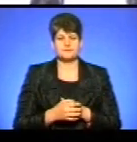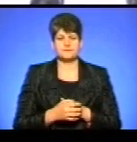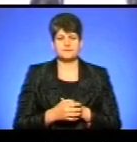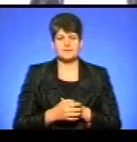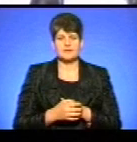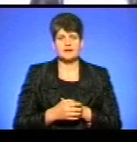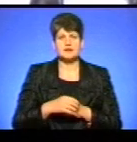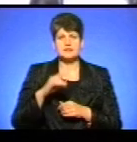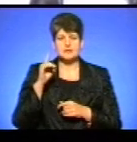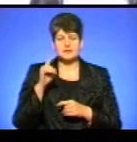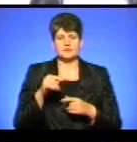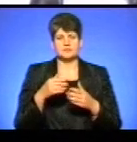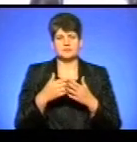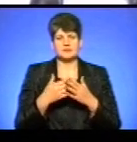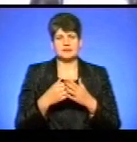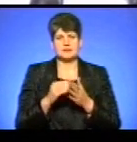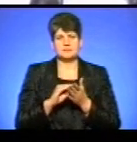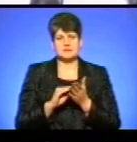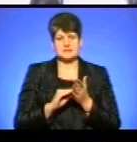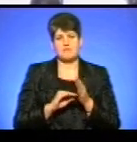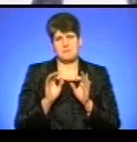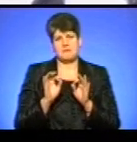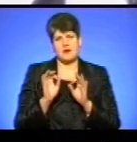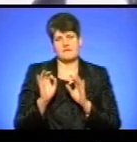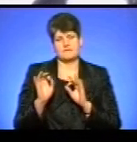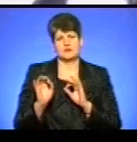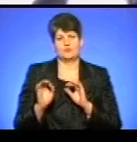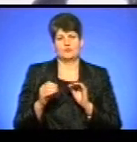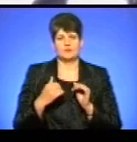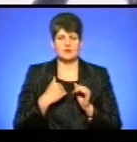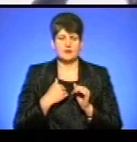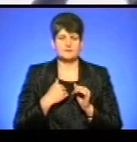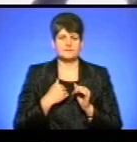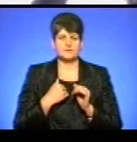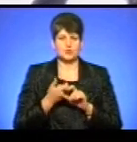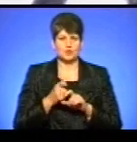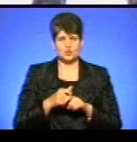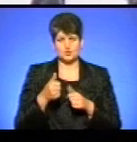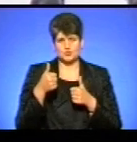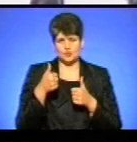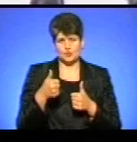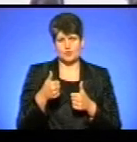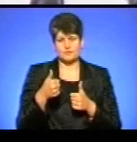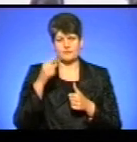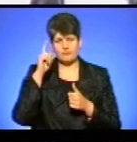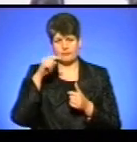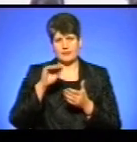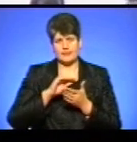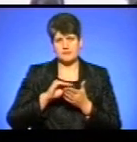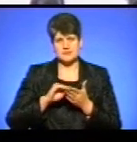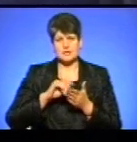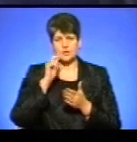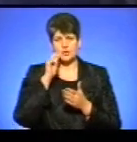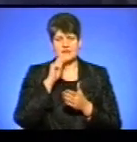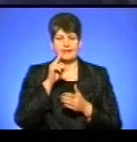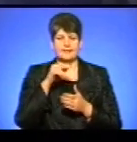Знаю, що я майже все написав правильно, тому що я дуже добре вмію написати український